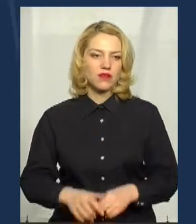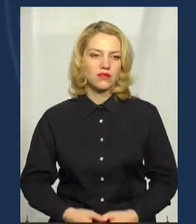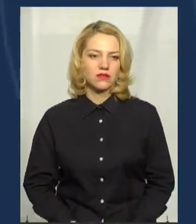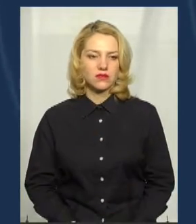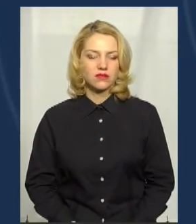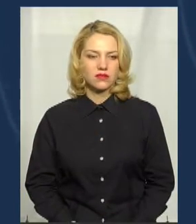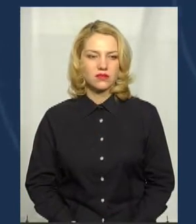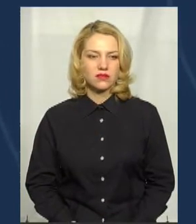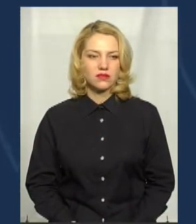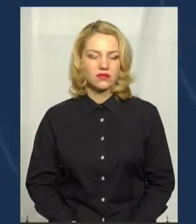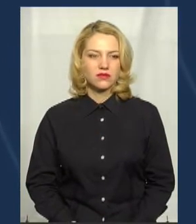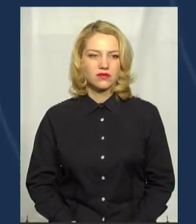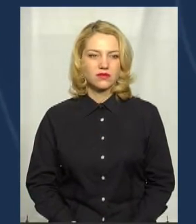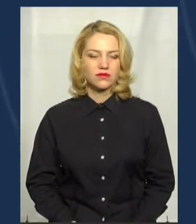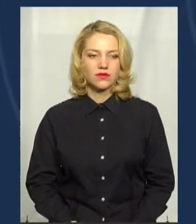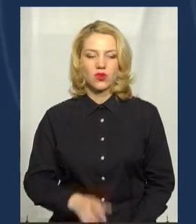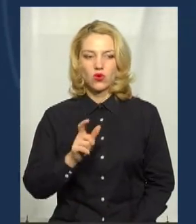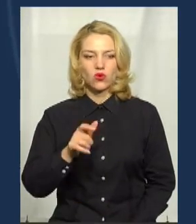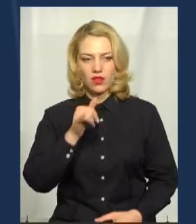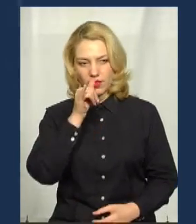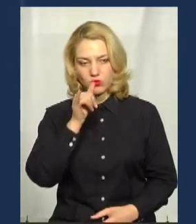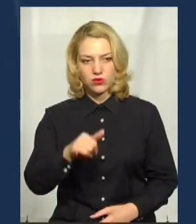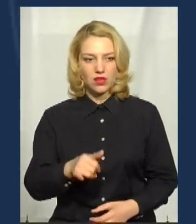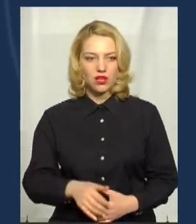Виберуть ідею. Не пускаю. Я ж не знаю.